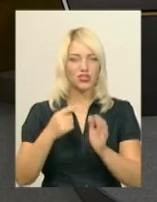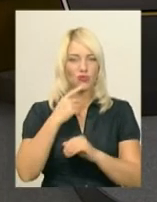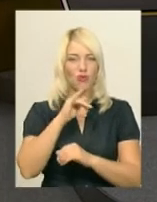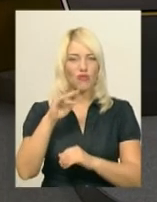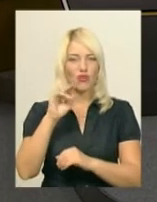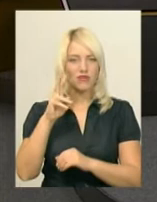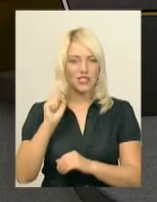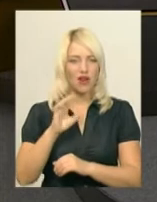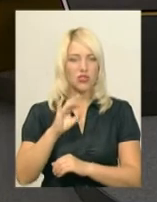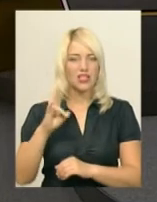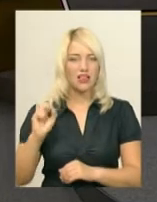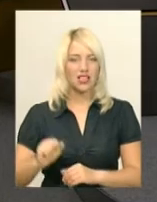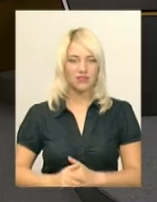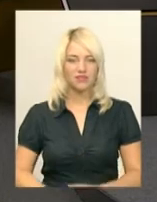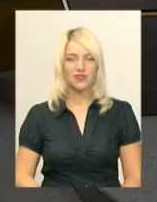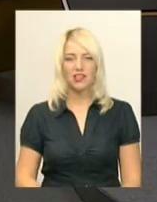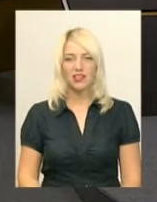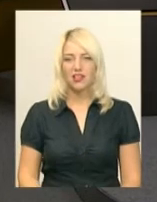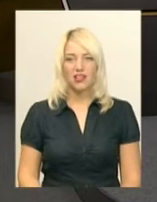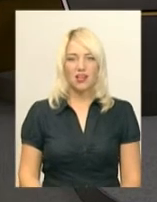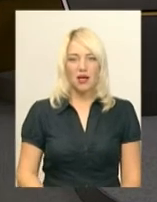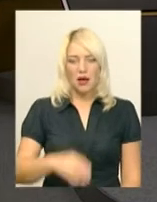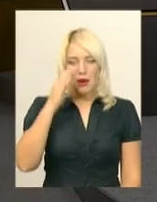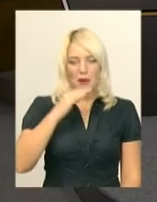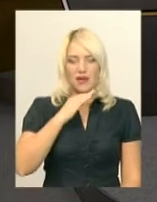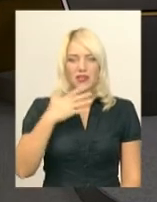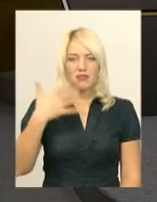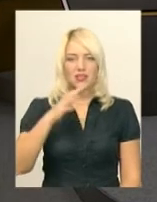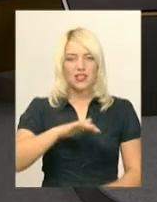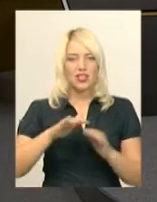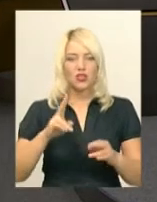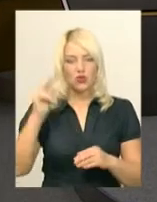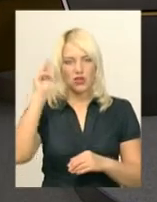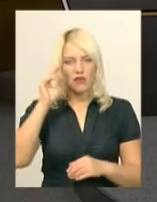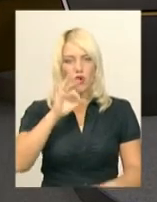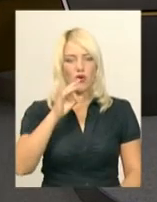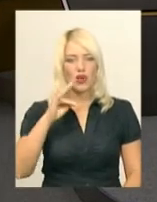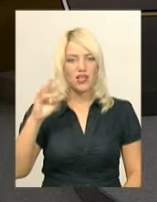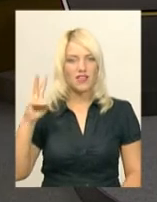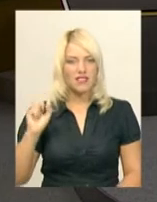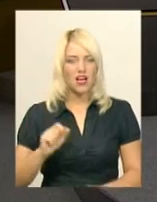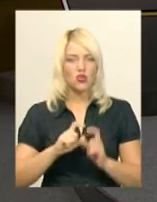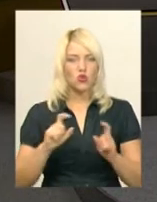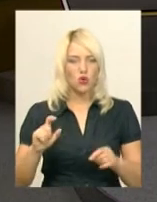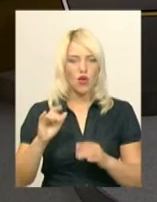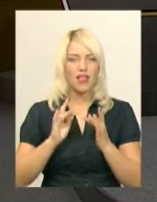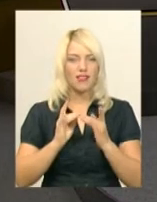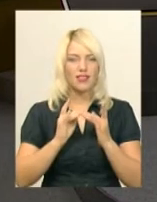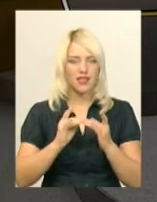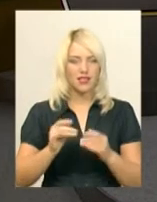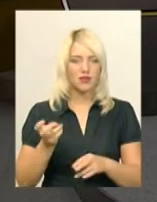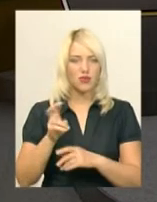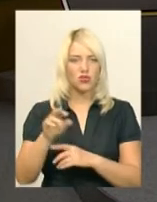мови Оксана Фіновська. Батьки півсотні дітей, які навчалися в Воринінській школі-інтернаті, прийшли сьогодні до